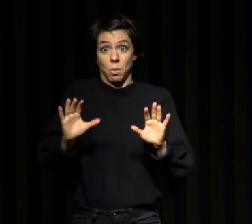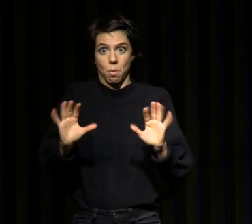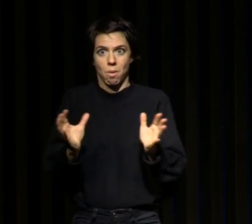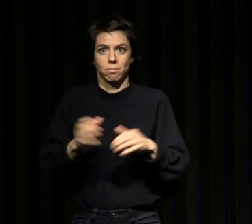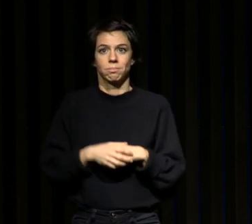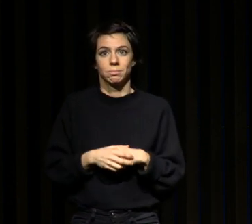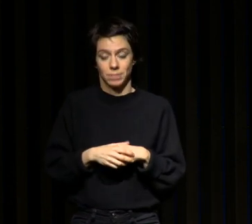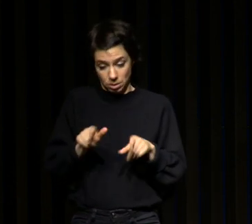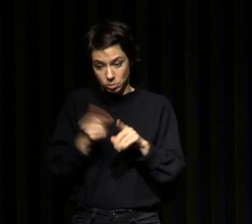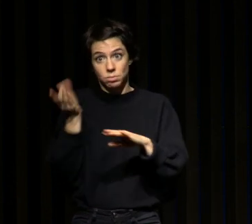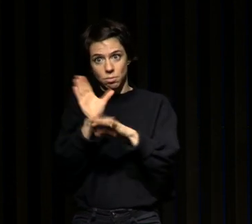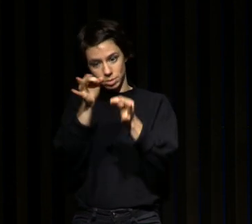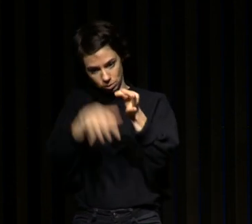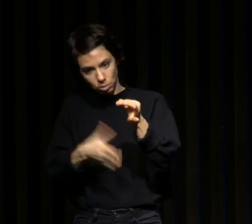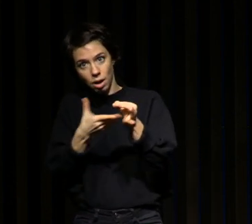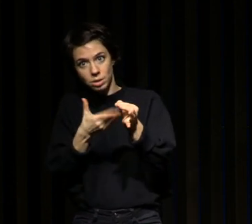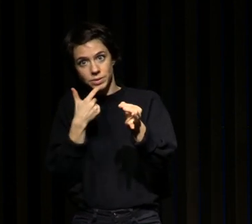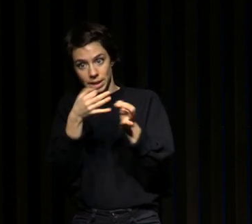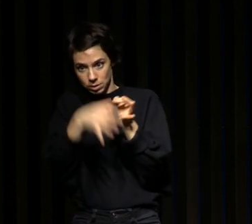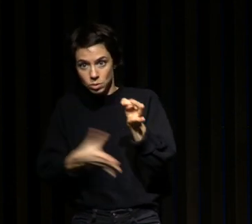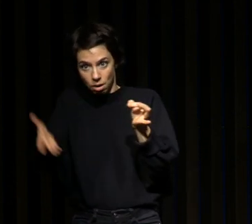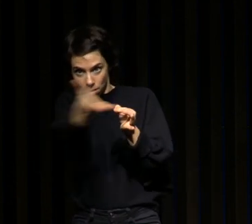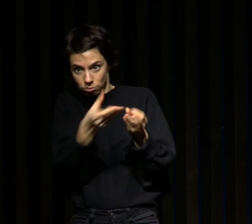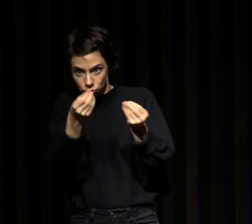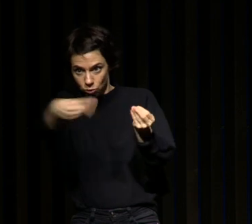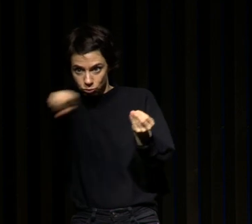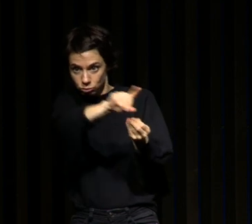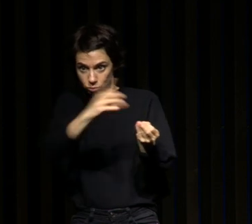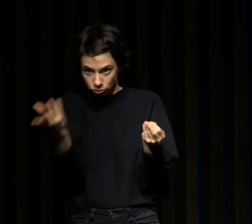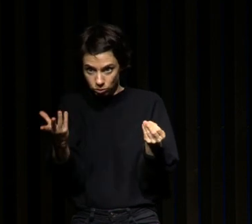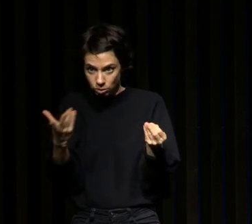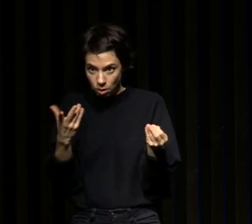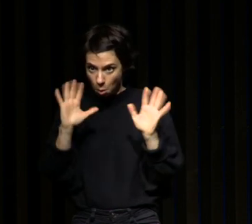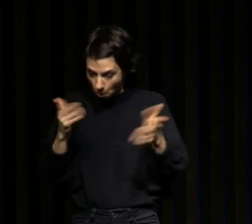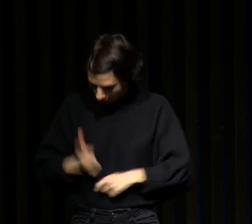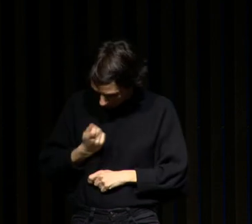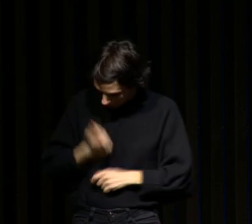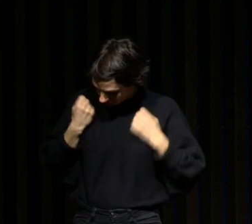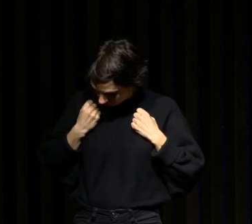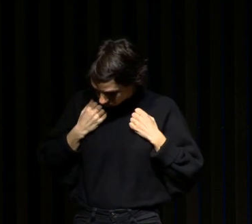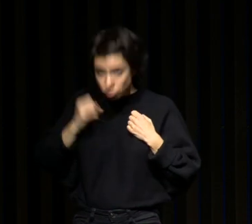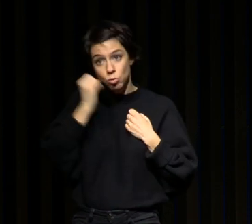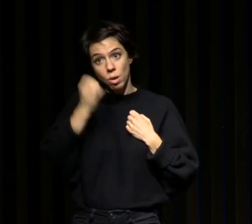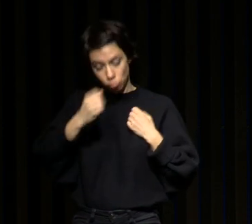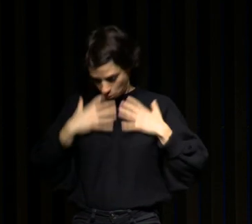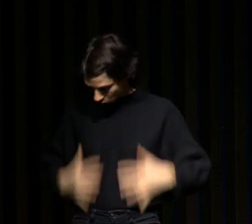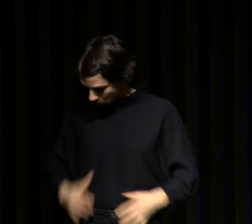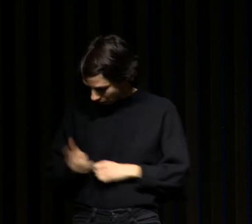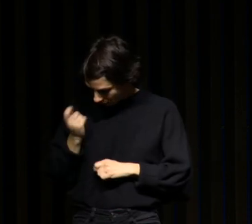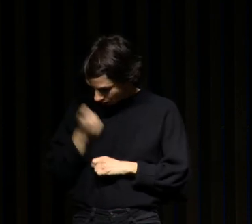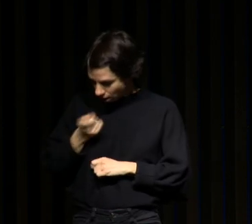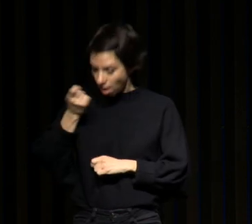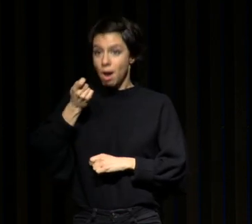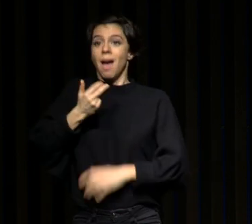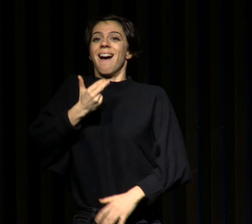on peut scientifiquement vous permettre d'améliorer comportementalement votre qualité du sommeil alors les